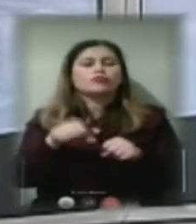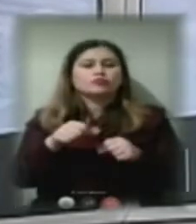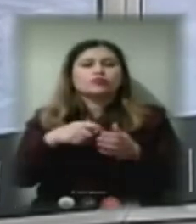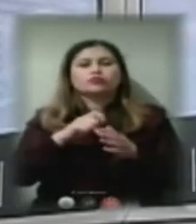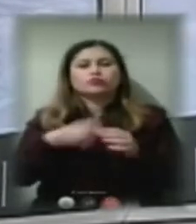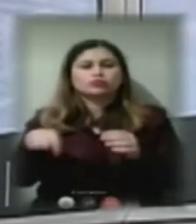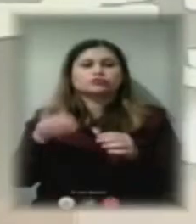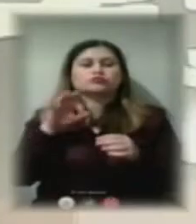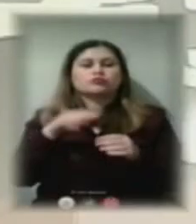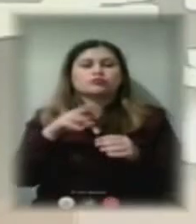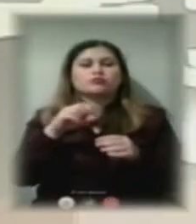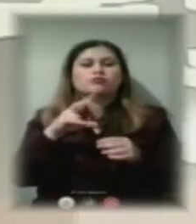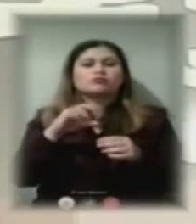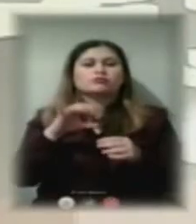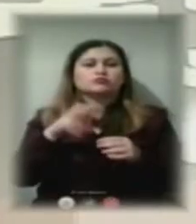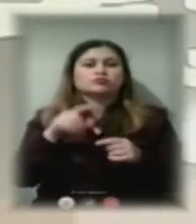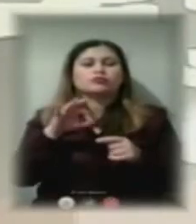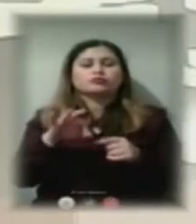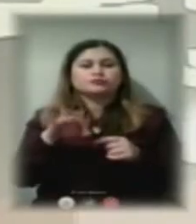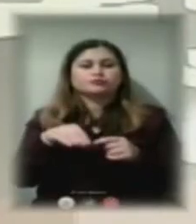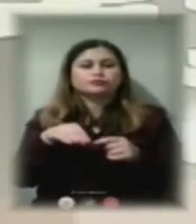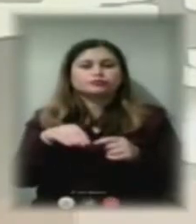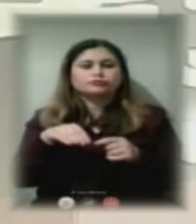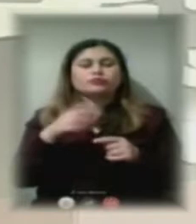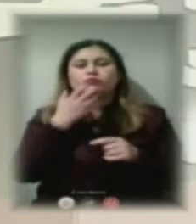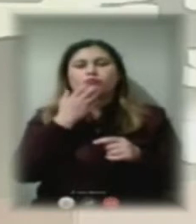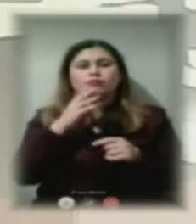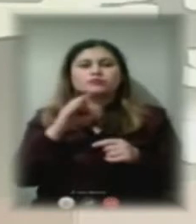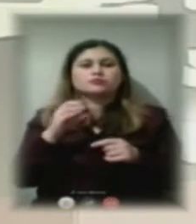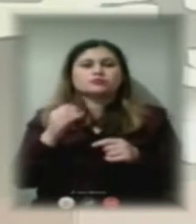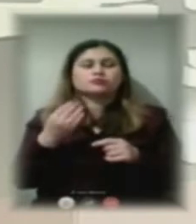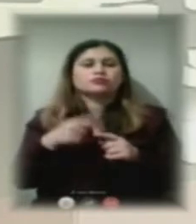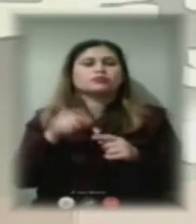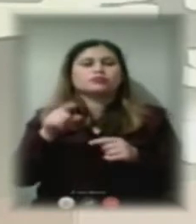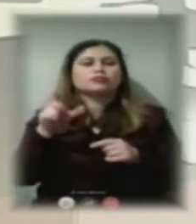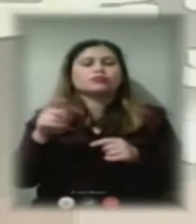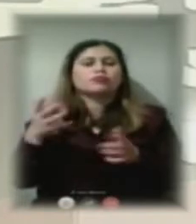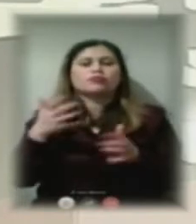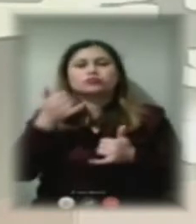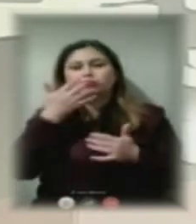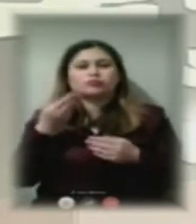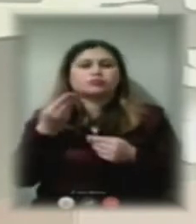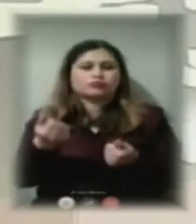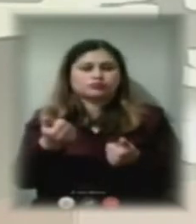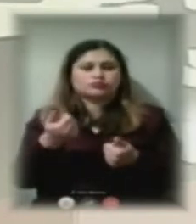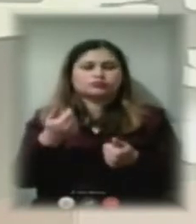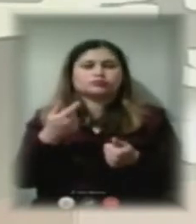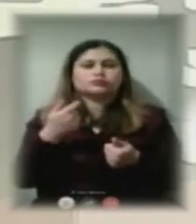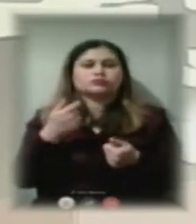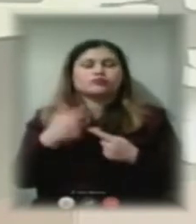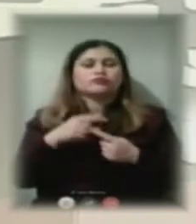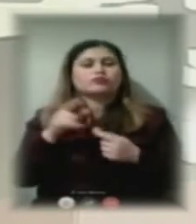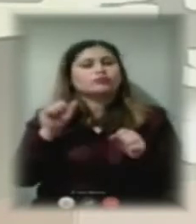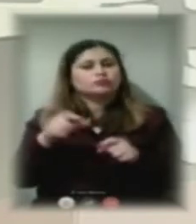механізм, як відключитися від теплопостачання тим людям, які не можуть за нього сплачувати. Можливо, для них